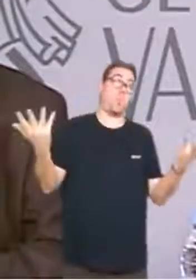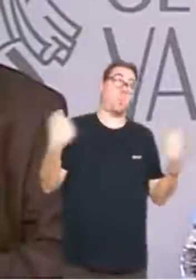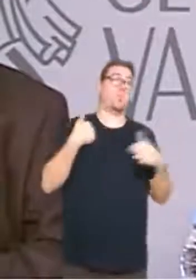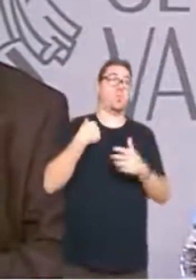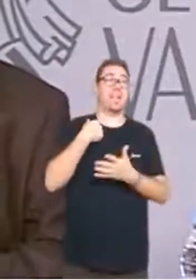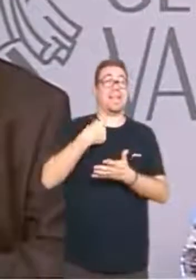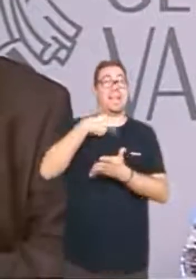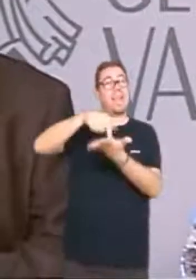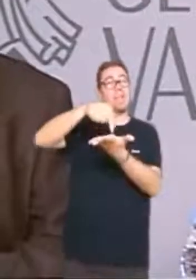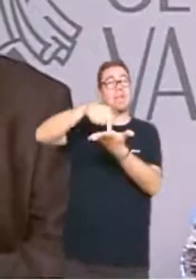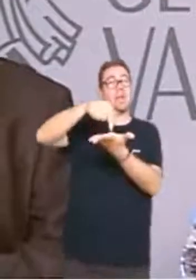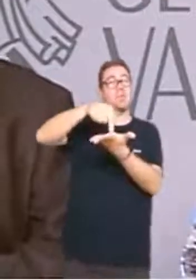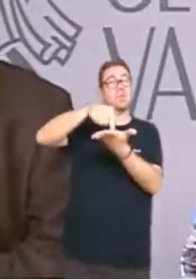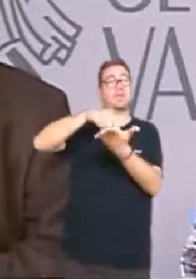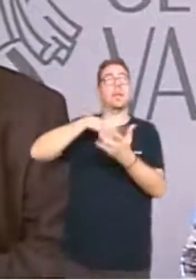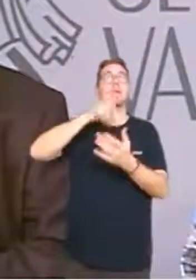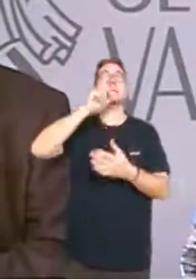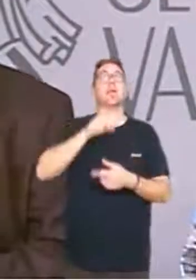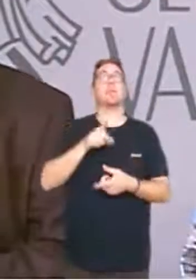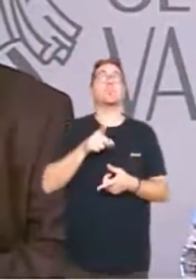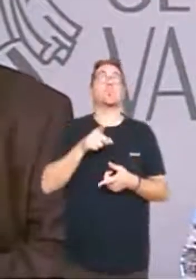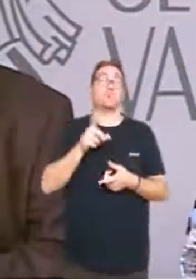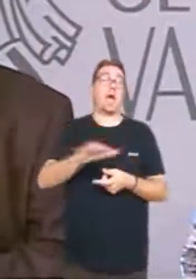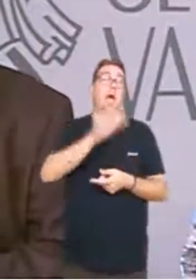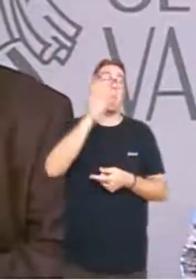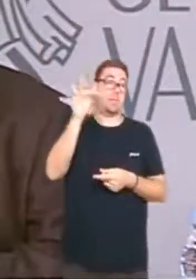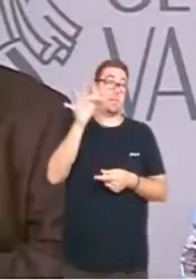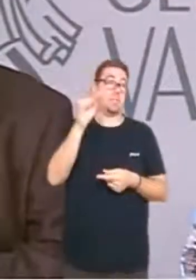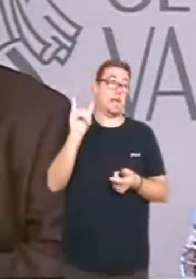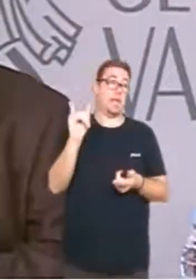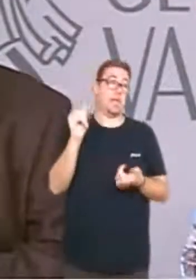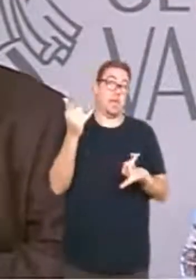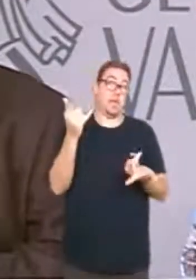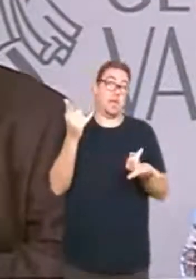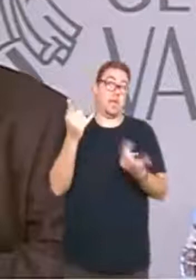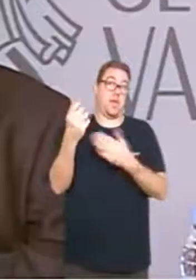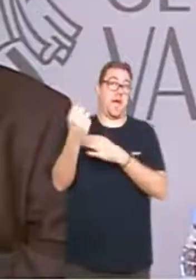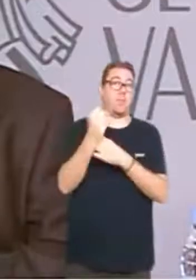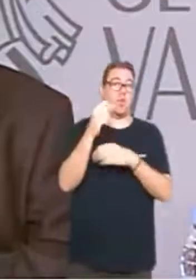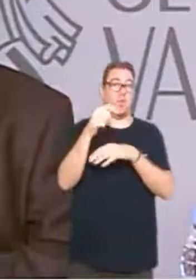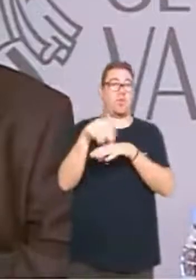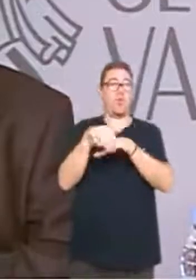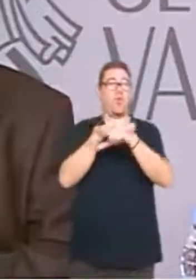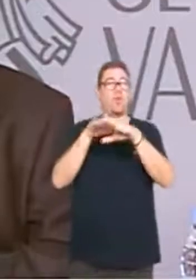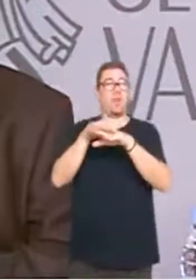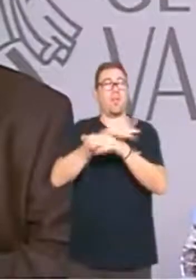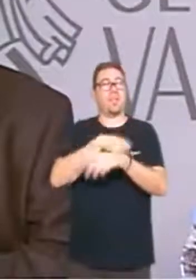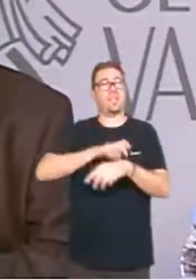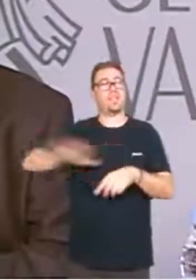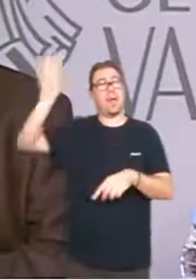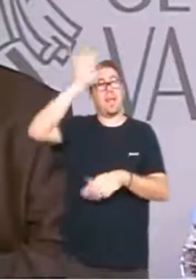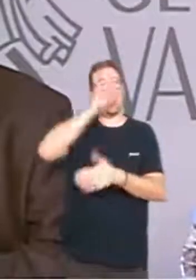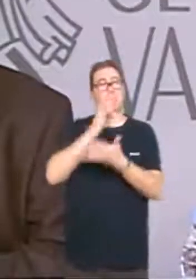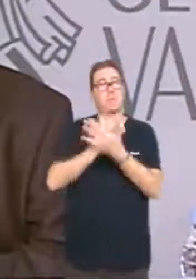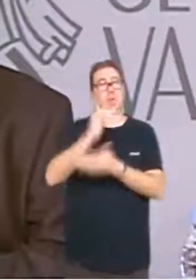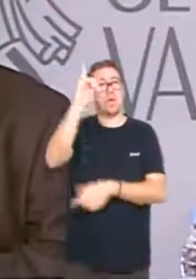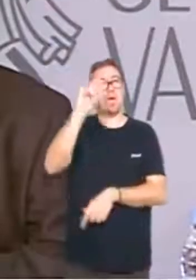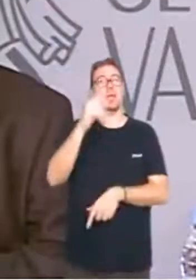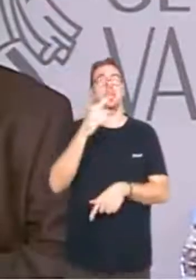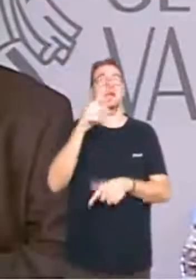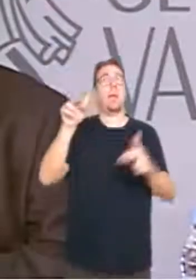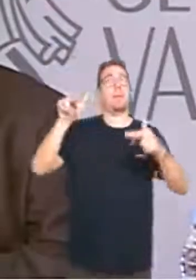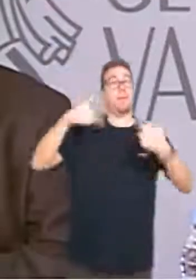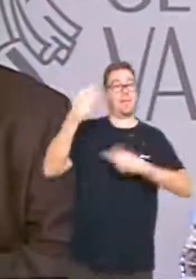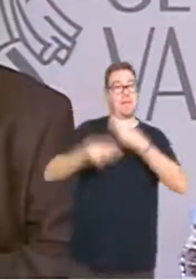reivindicació en guany té a més el suport d'eixer compromís del govern d'Espanya que és el que permet també fer aquesta